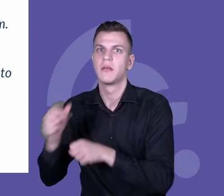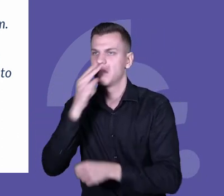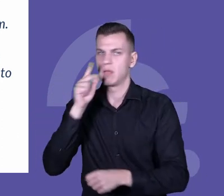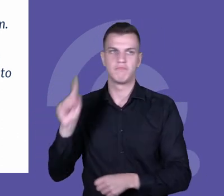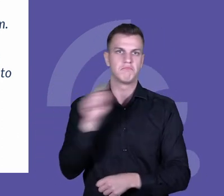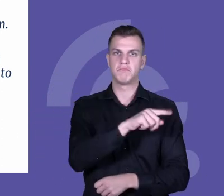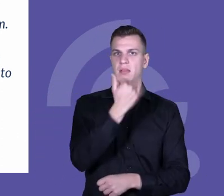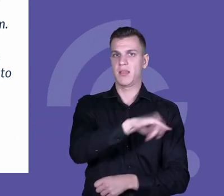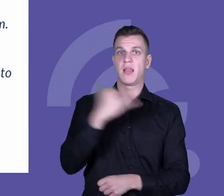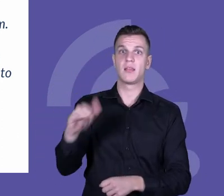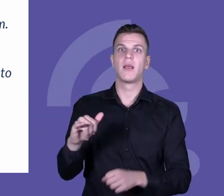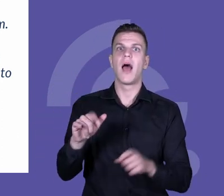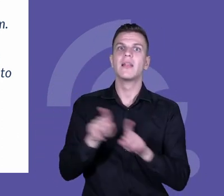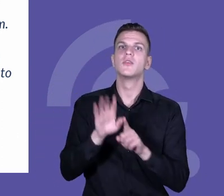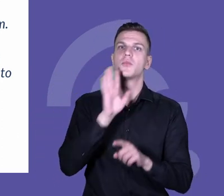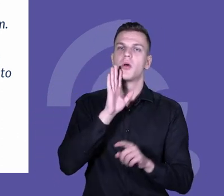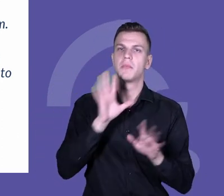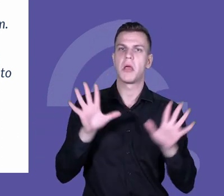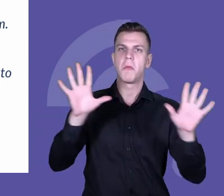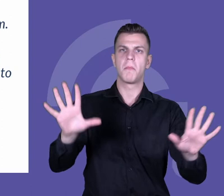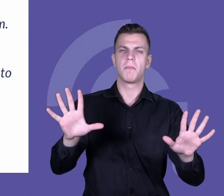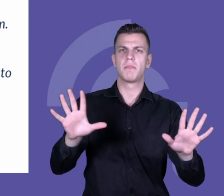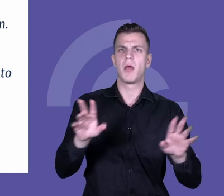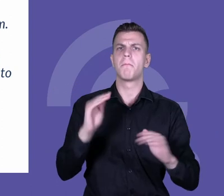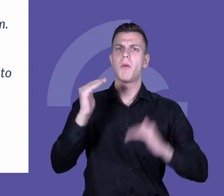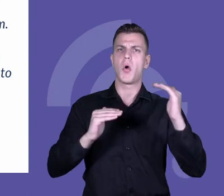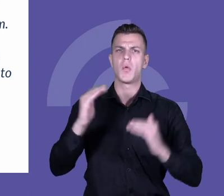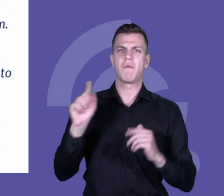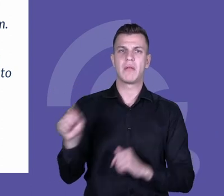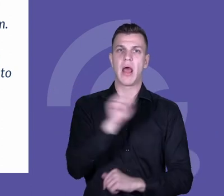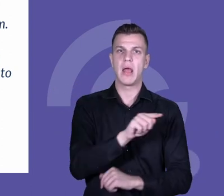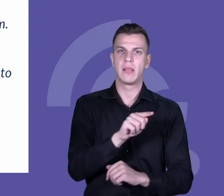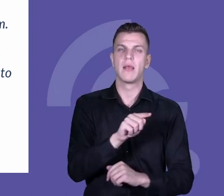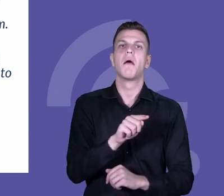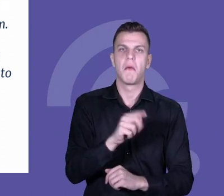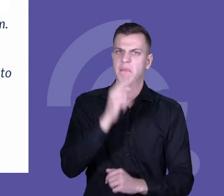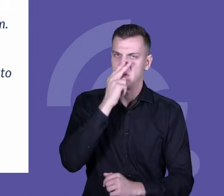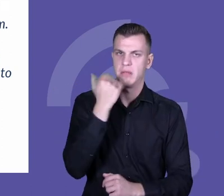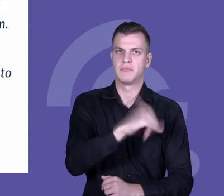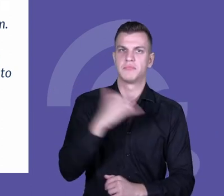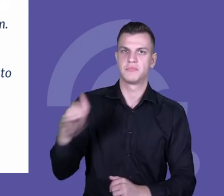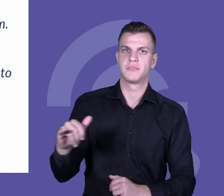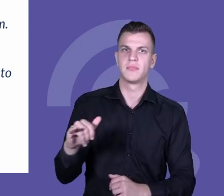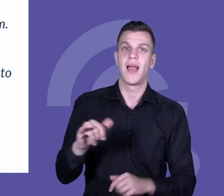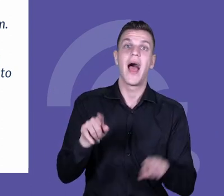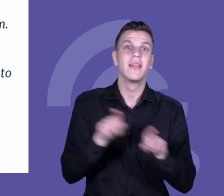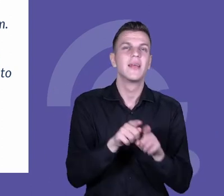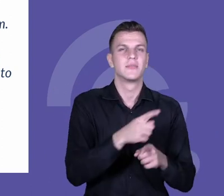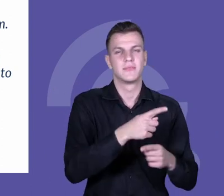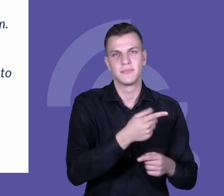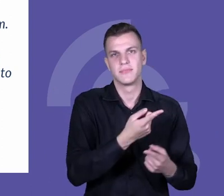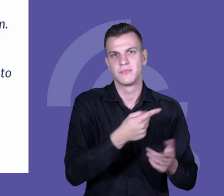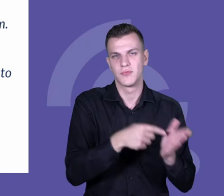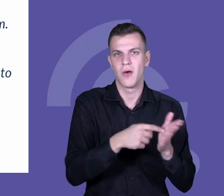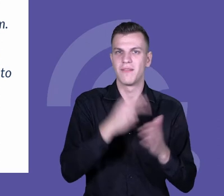samych uczniów wcześniej i obecnie, ale także widzą te różnice w porównaniu z klasami, które nie brały udziału w projekcie.